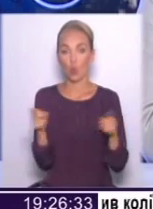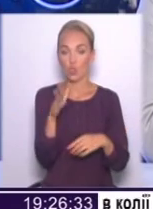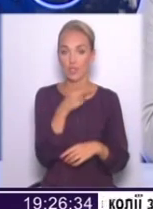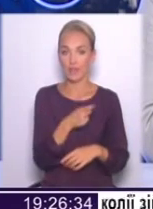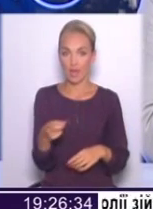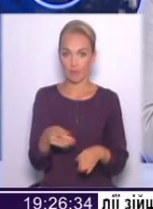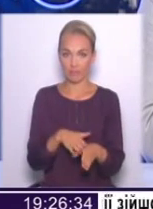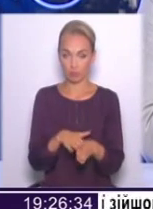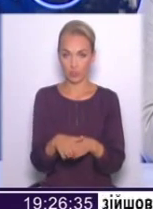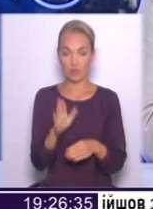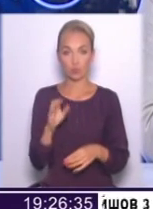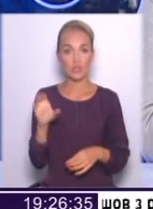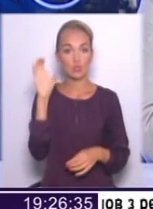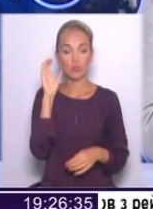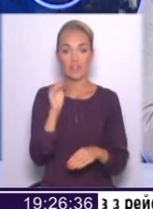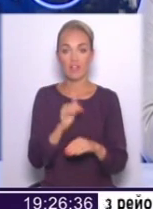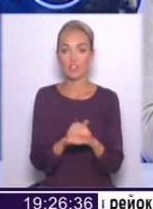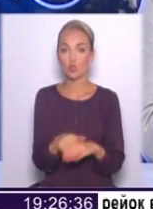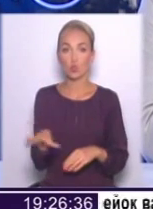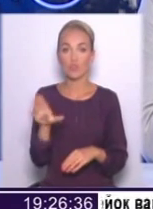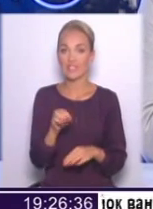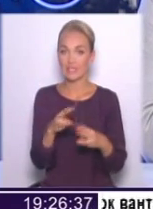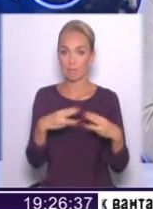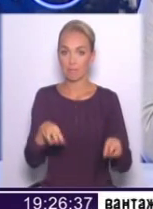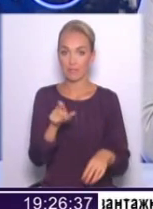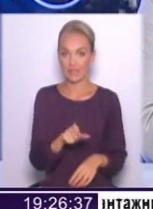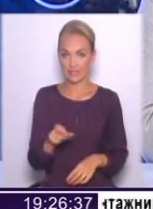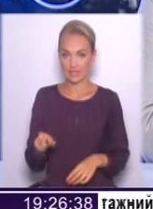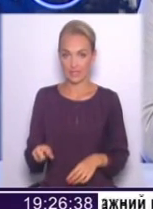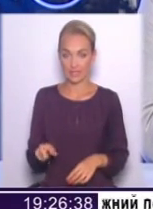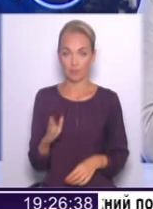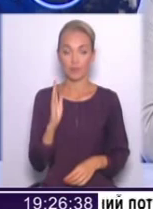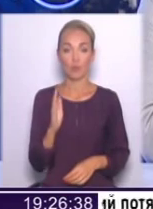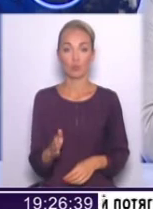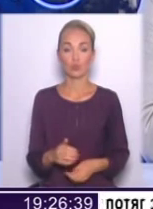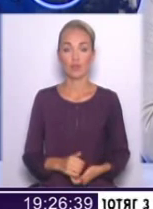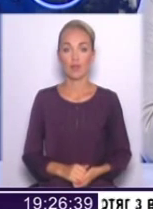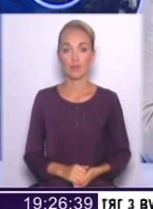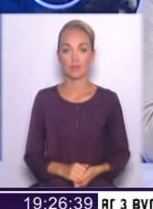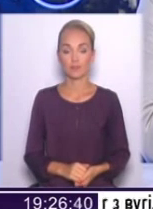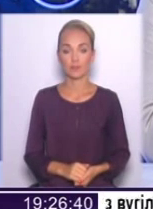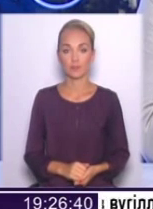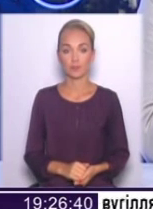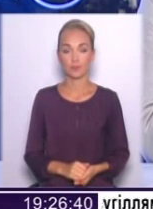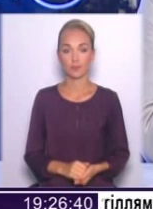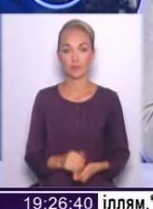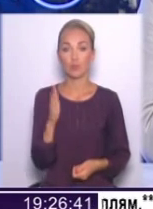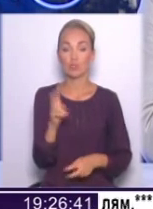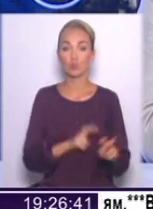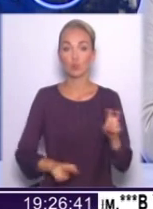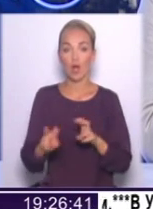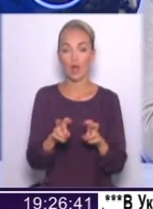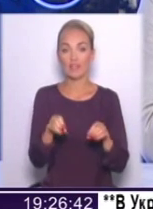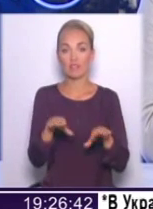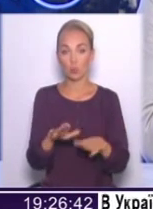будуть заслухані фактично всі міністри, ми будемо шукати виходи із